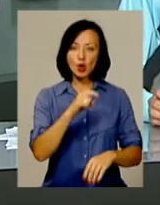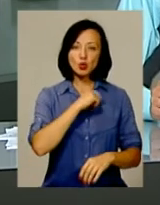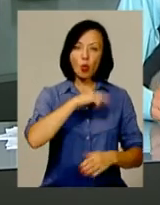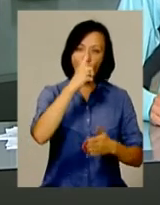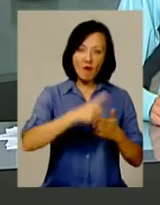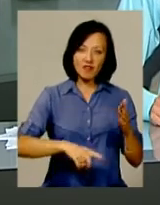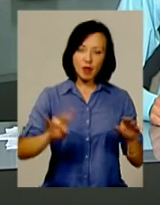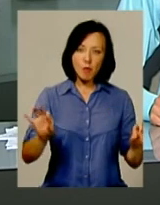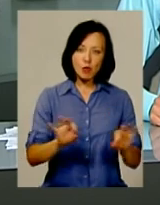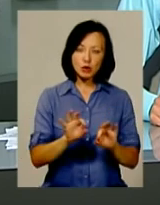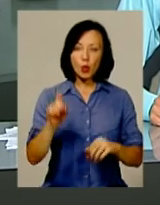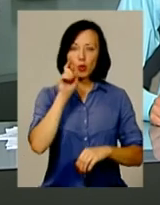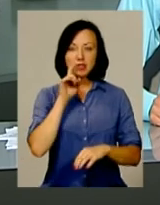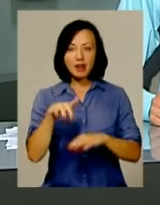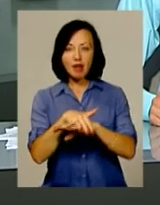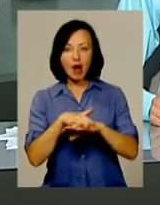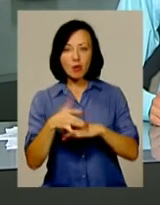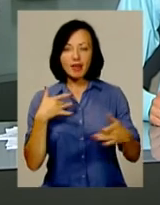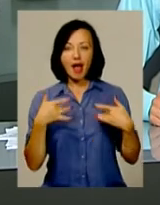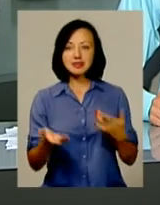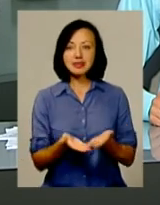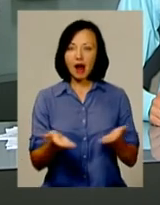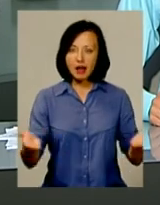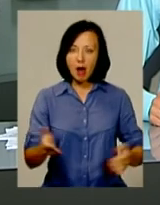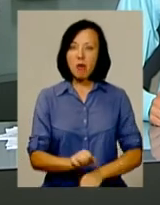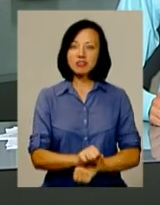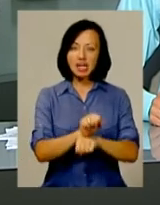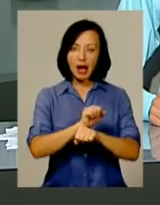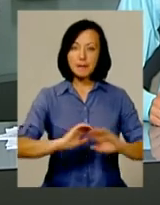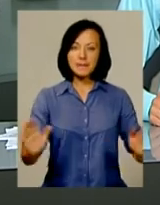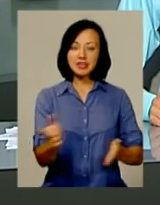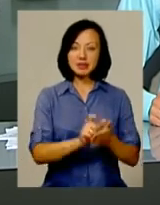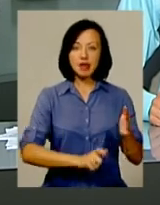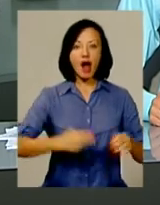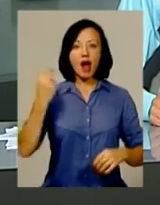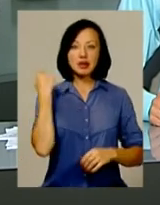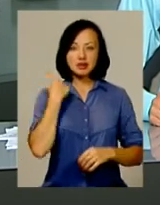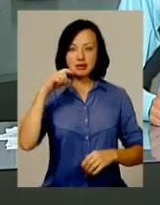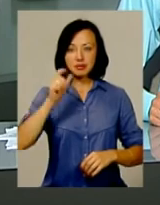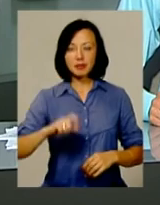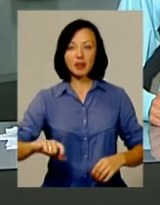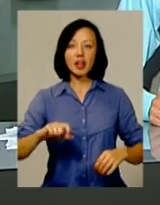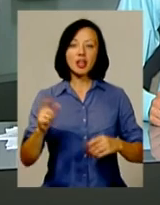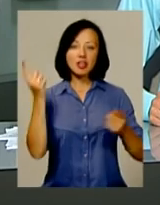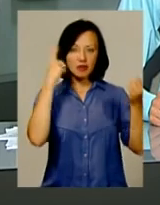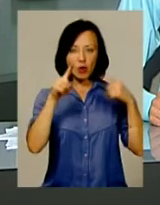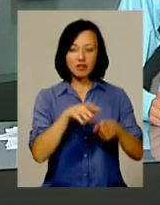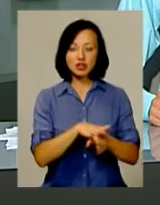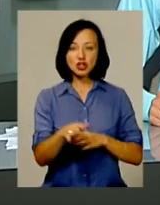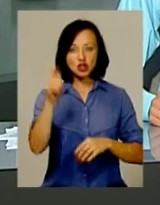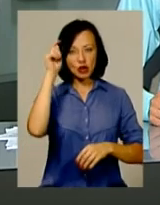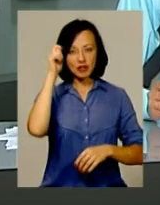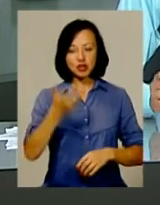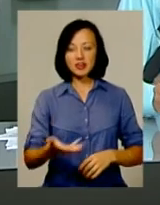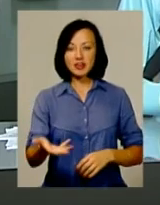українські народні та естрадні композиції, повстанські пісні, а також англійські та неаполітанські твори у виконанні чоловічого квінтету